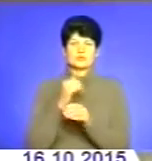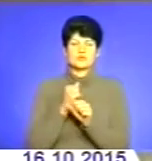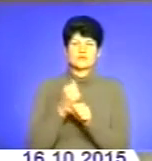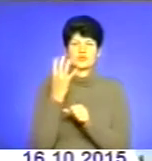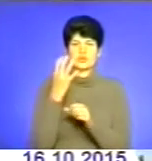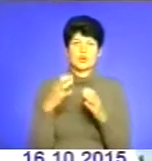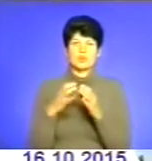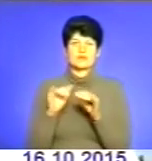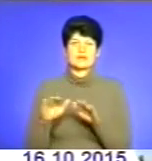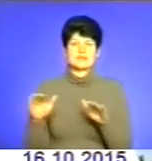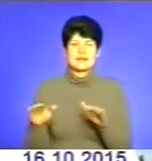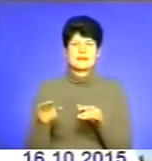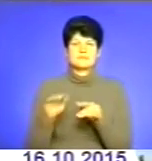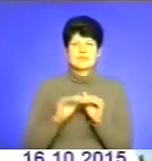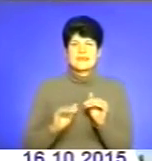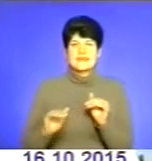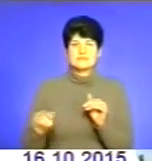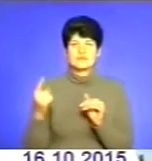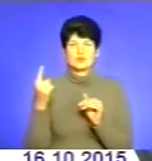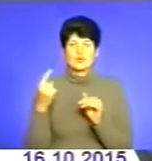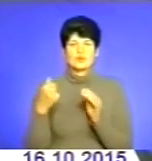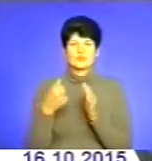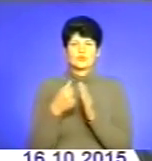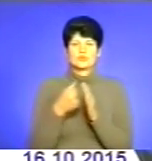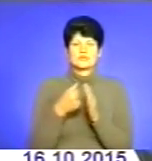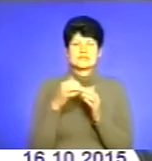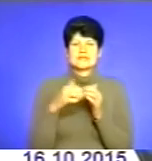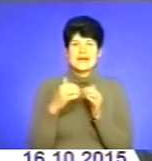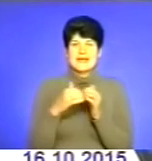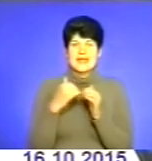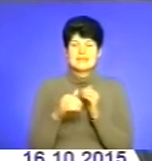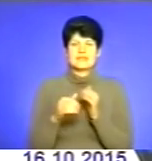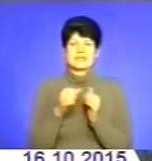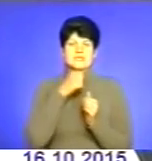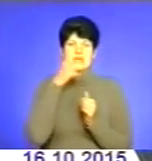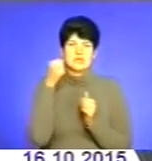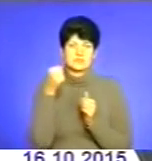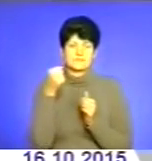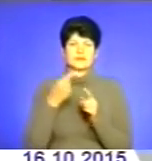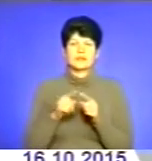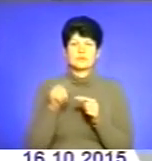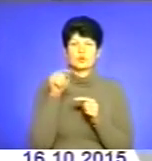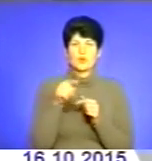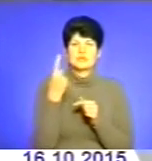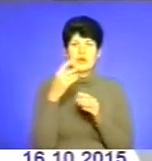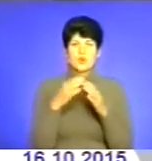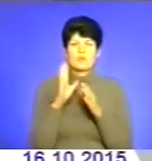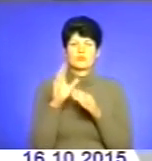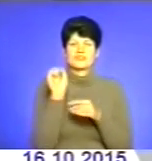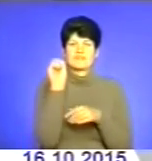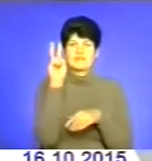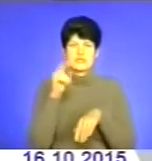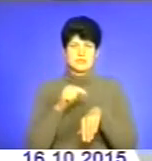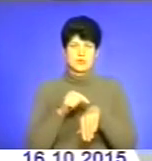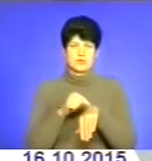для дітей. Ясельна для дітей від одного року, молодша, середня та старша. Окрім цього, одна група буде 12 година.